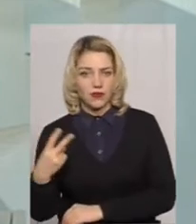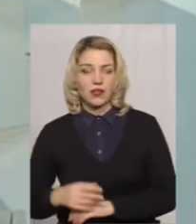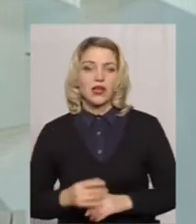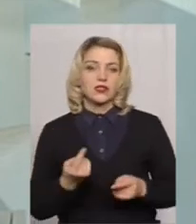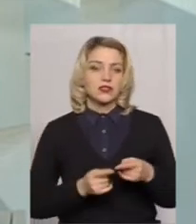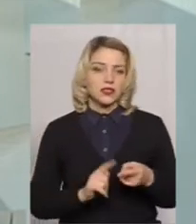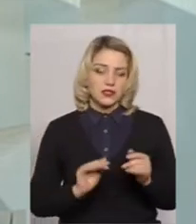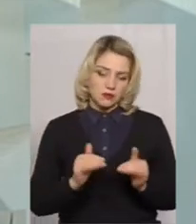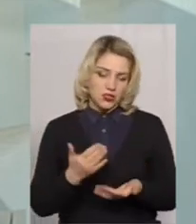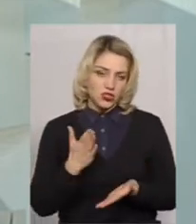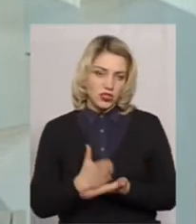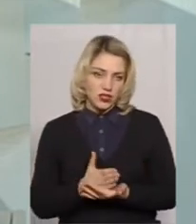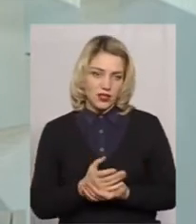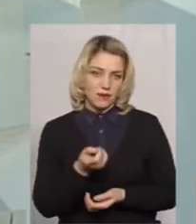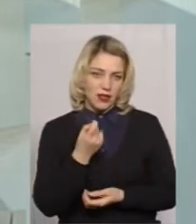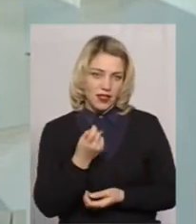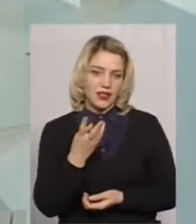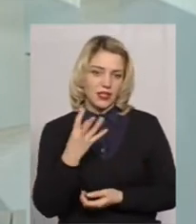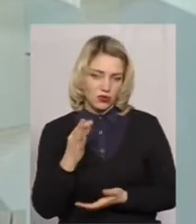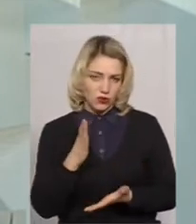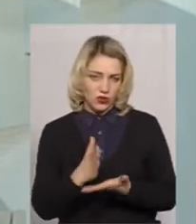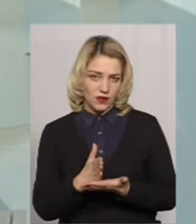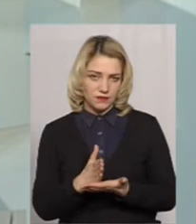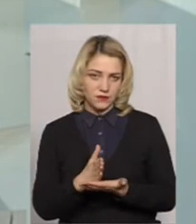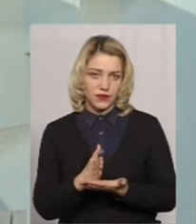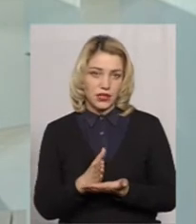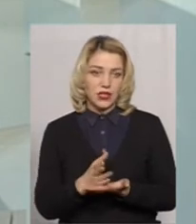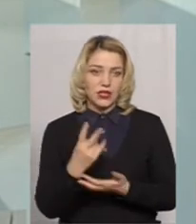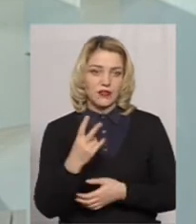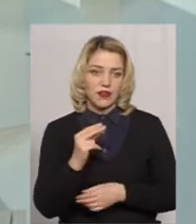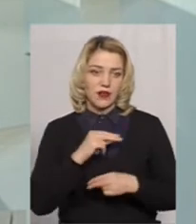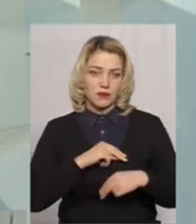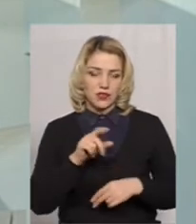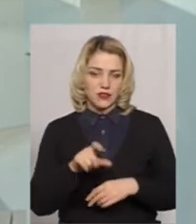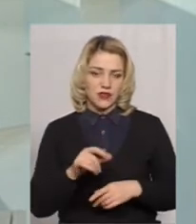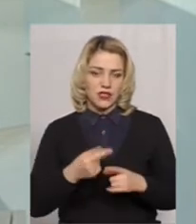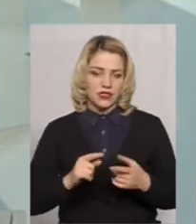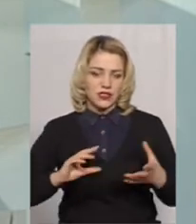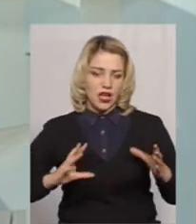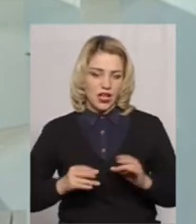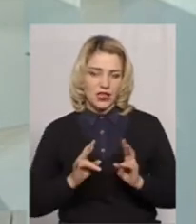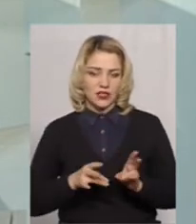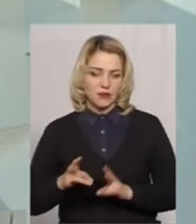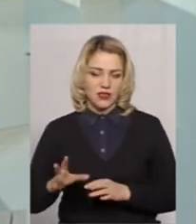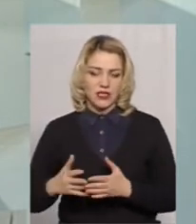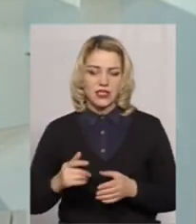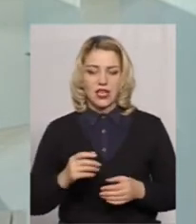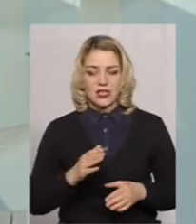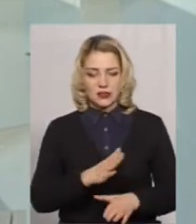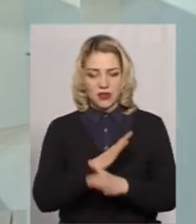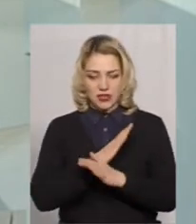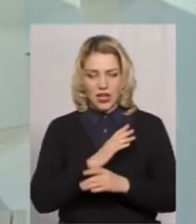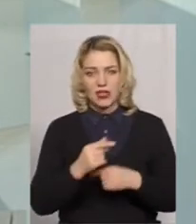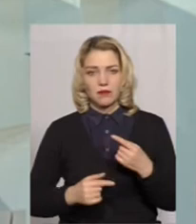Ну, зменшення є, маленьке, але зменшення є на два працівника. Це загальний травматизм. Смертельним наслідком